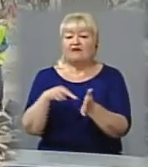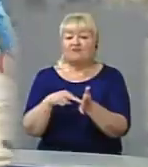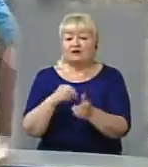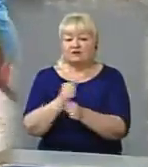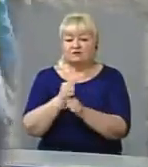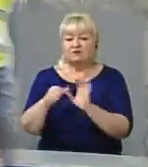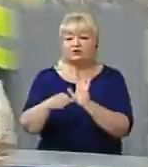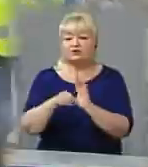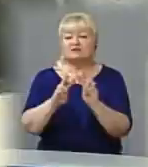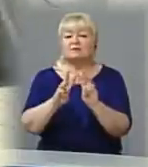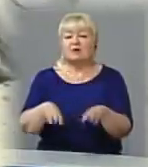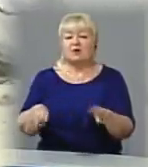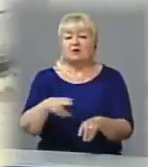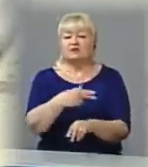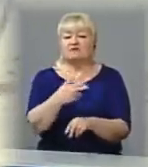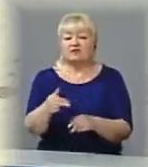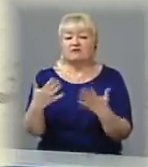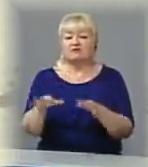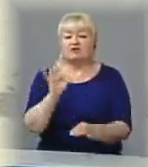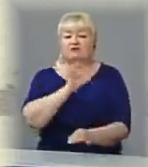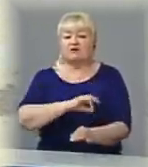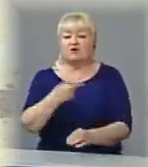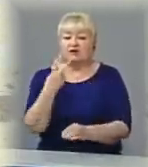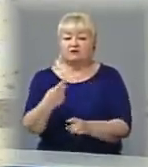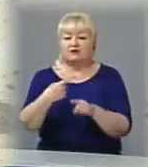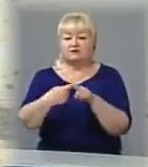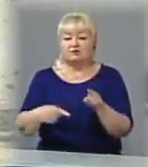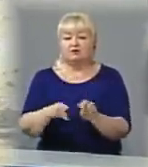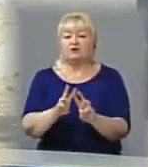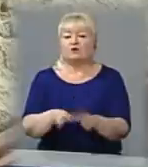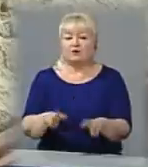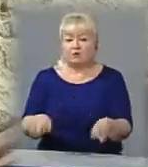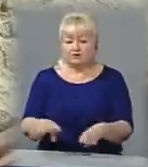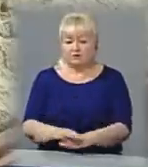робіт 6 мільйонів євро вже використали 2,5 мільйони.